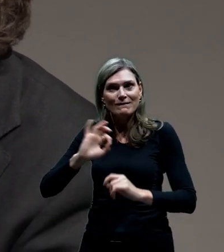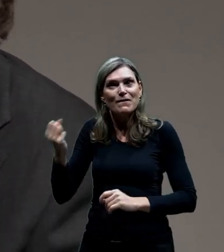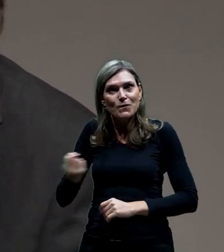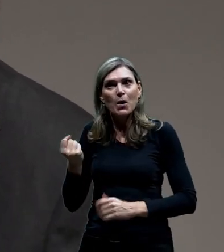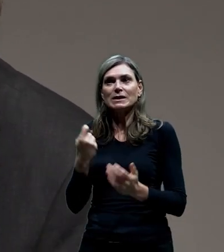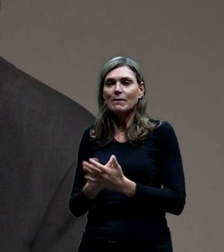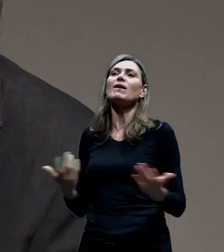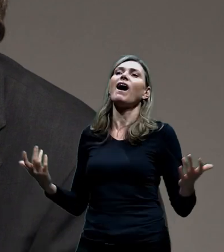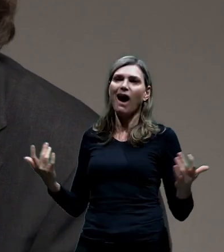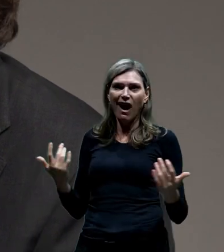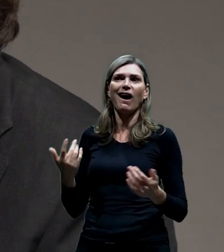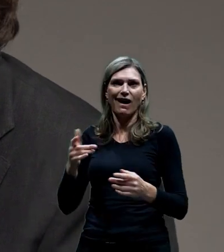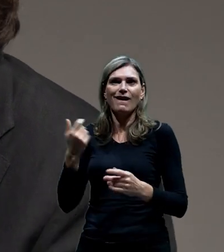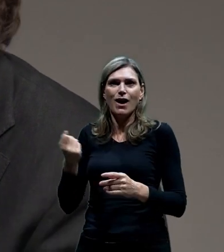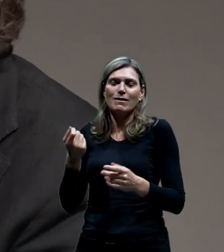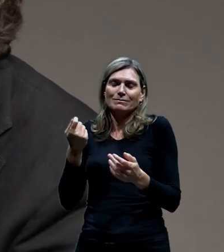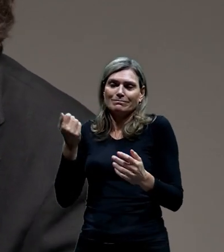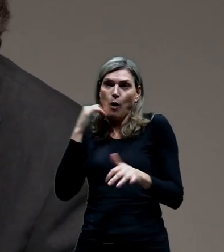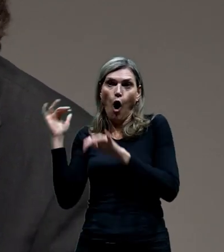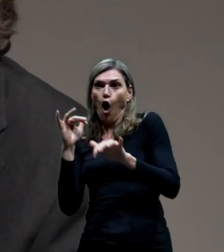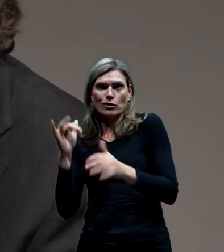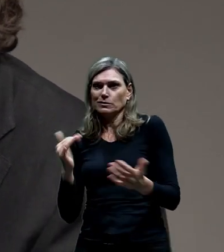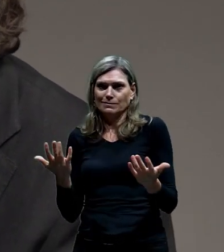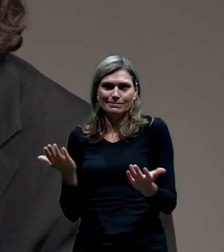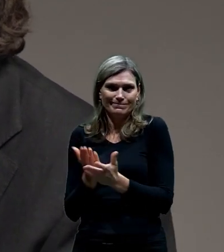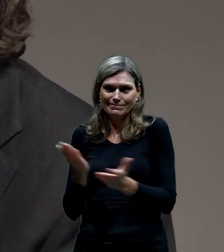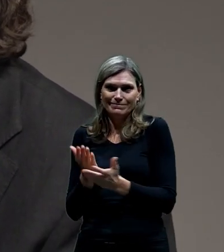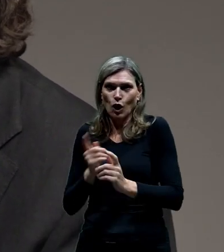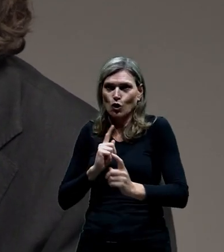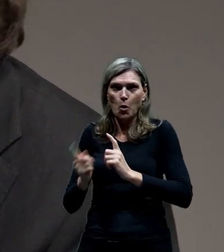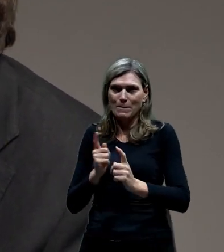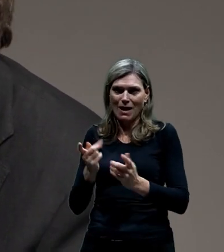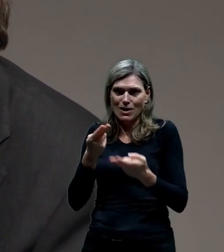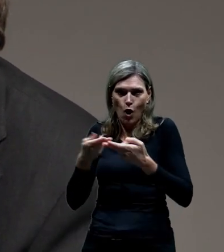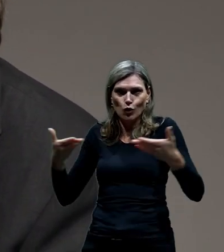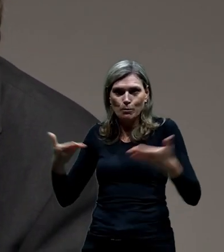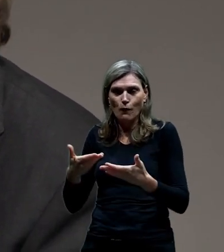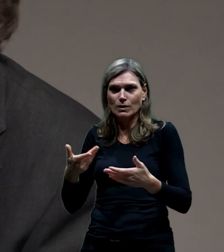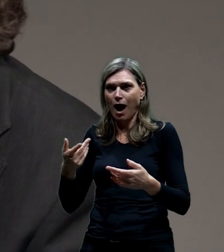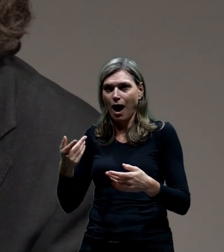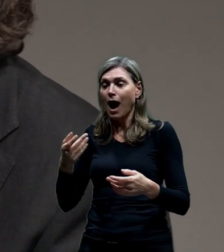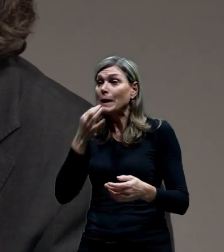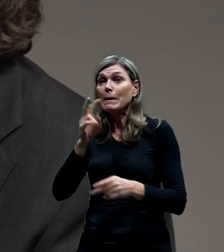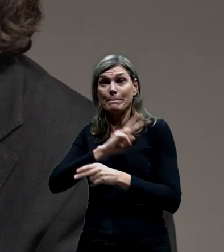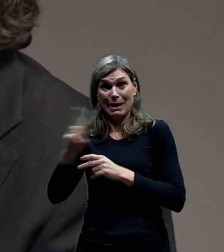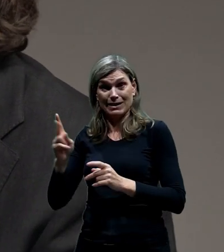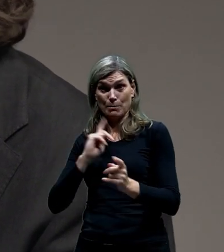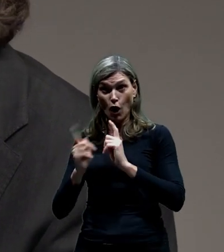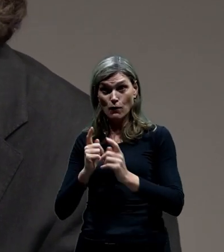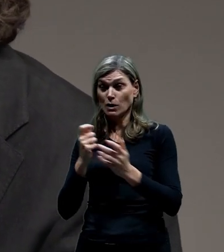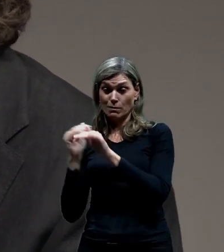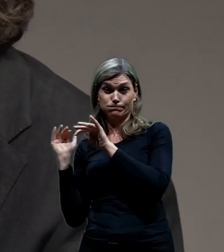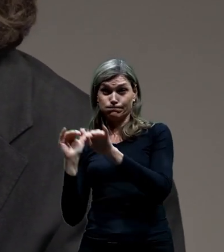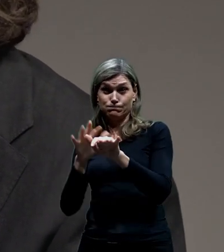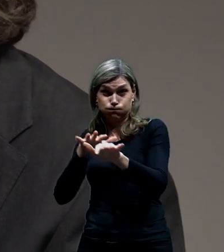protože doprava prostě funguje. Zácpy nikde nejsou. Čili to je